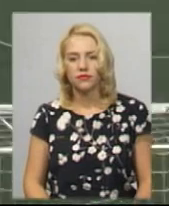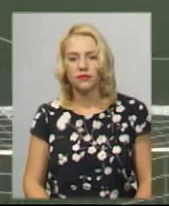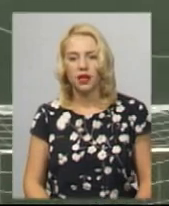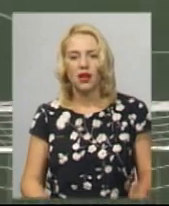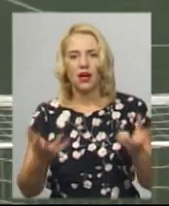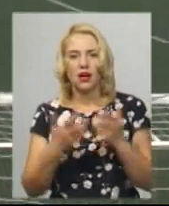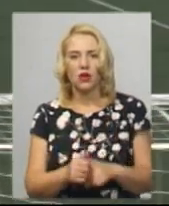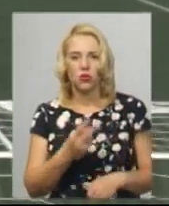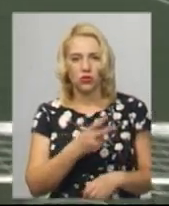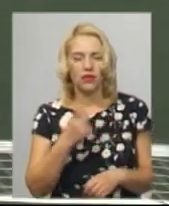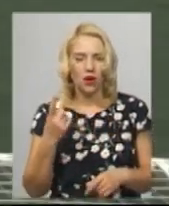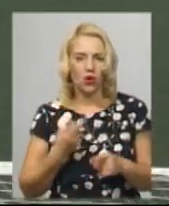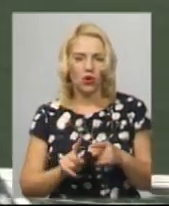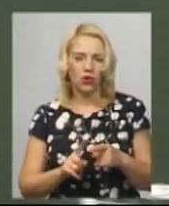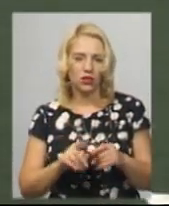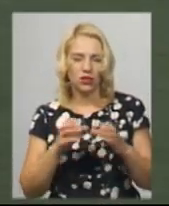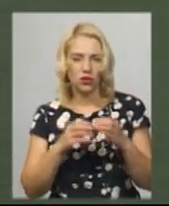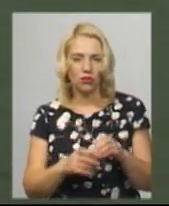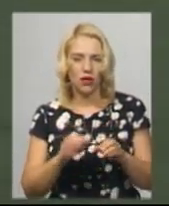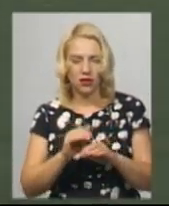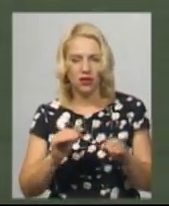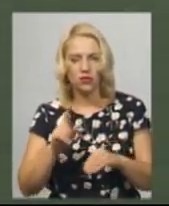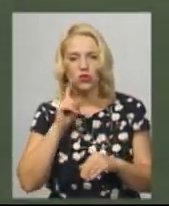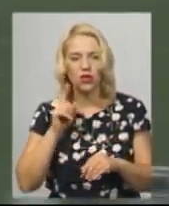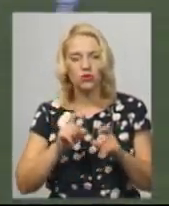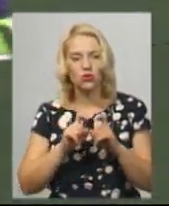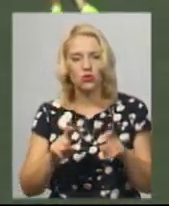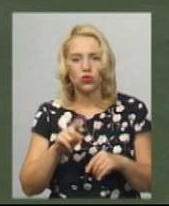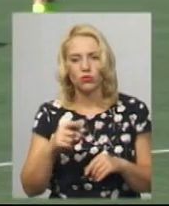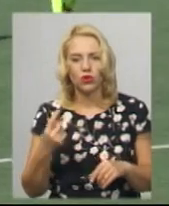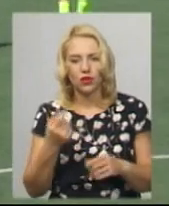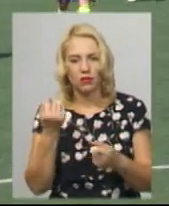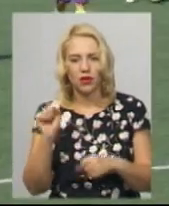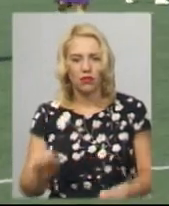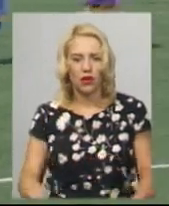Рахунок два-один. Команда дитячо-юнацької спортивної школи номер один перемагає.